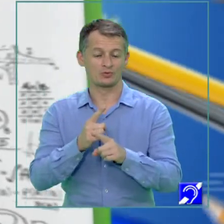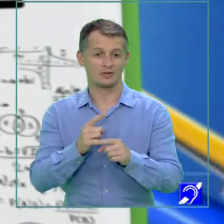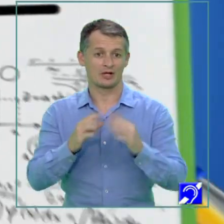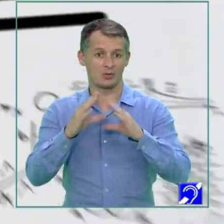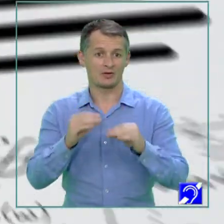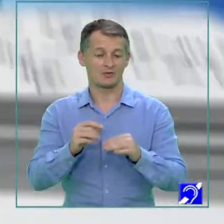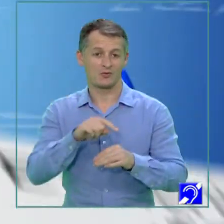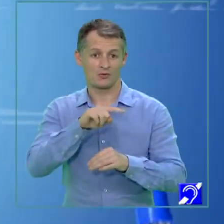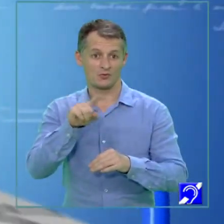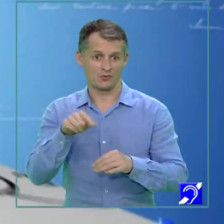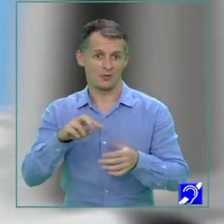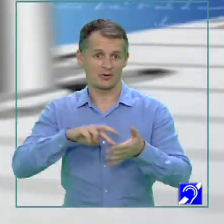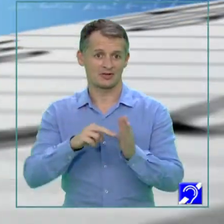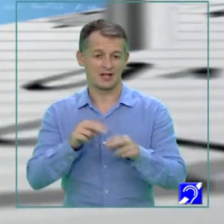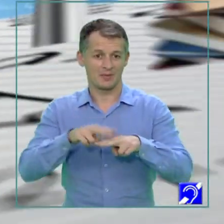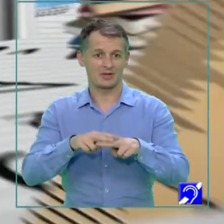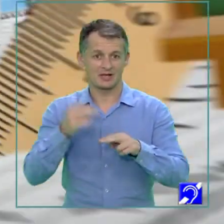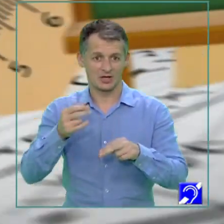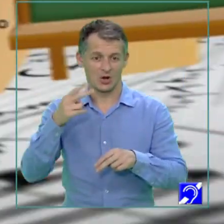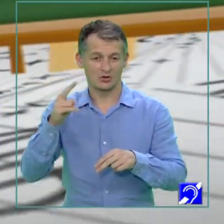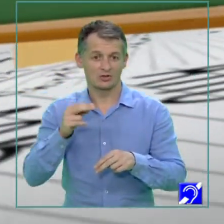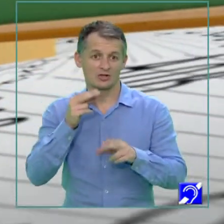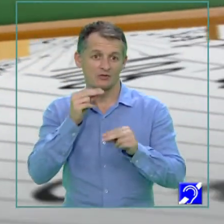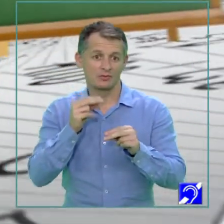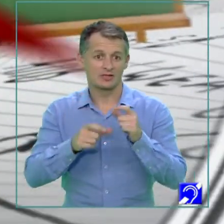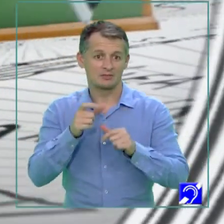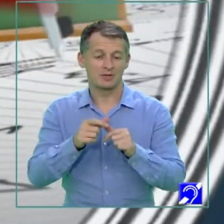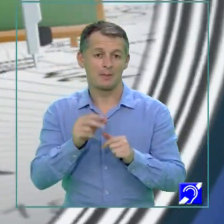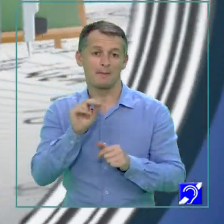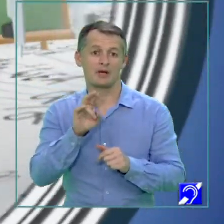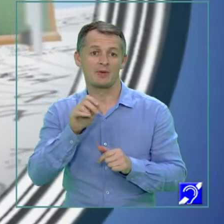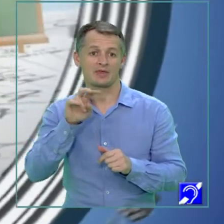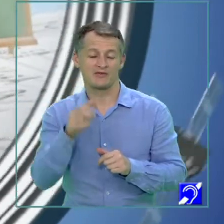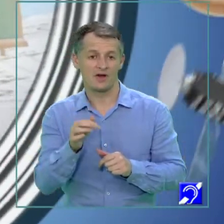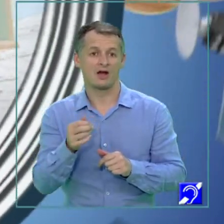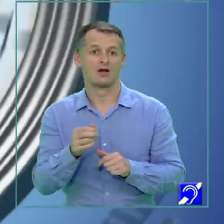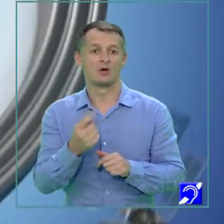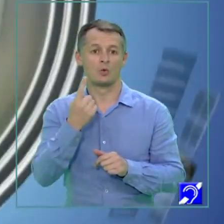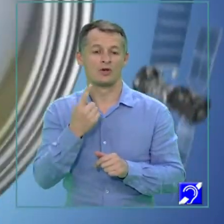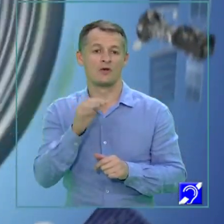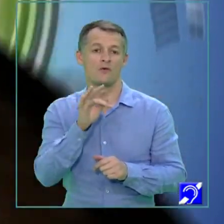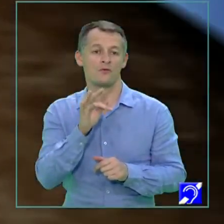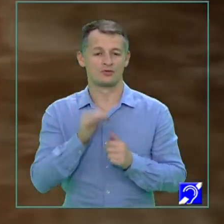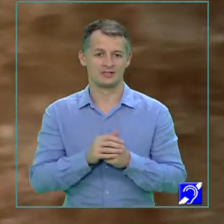pregăti la matematică. Astăzi veți continua să discutați despre primitiva unei funcții. Să începem lecțiile!